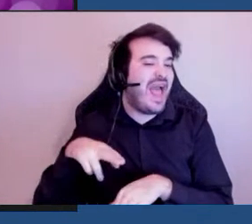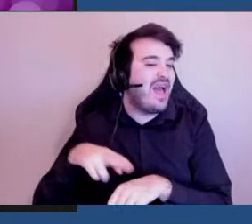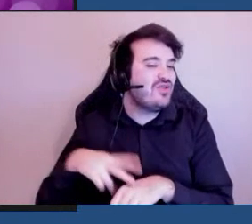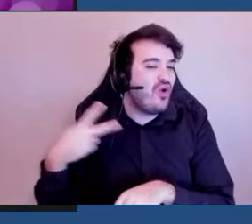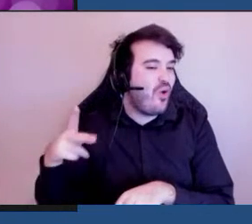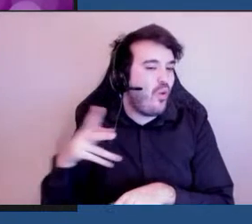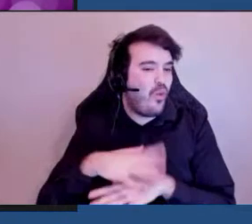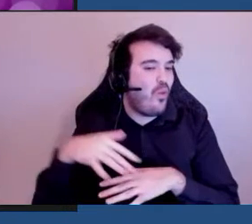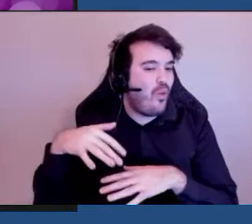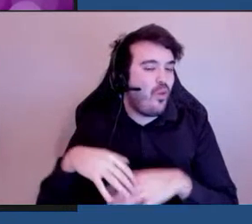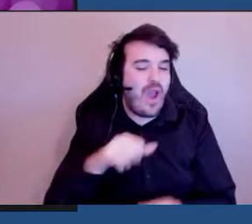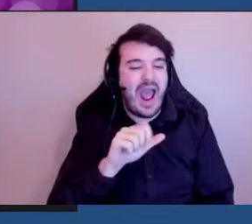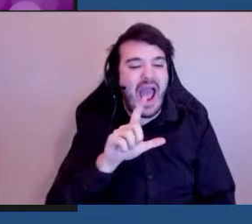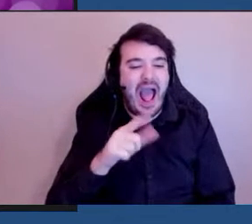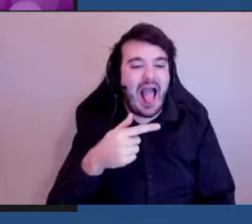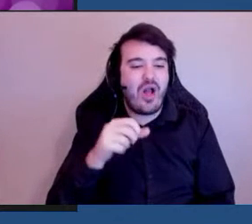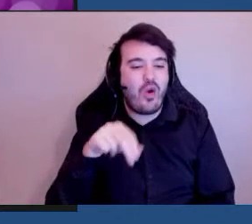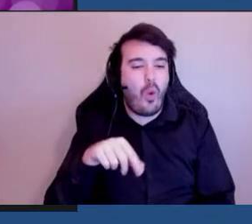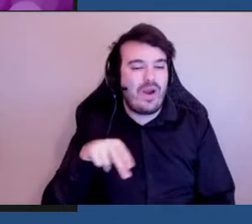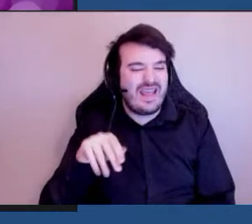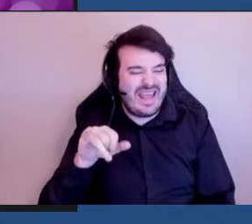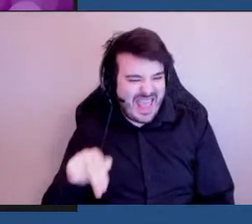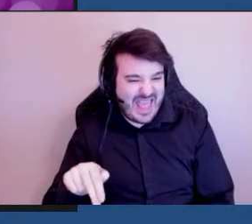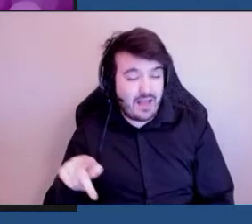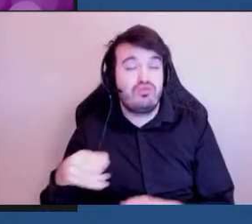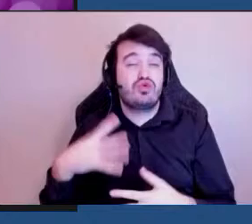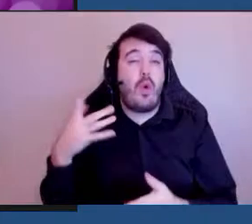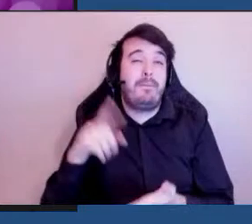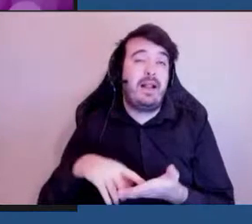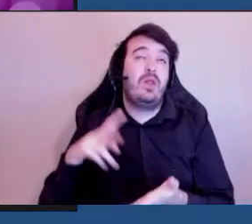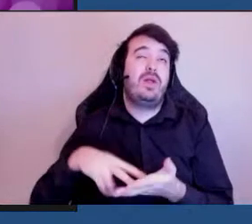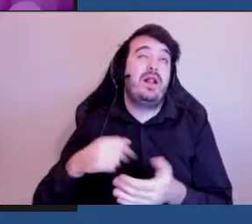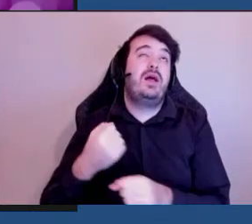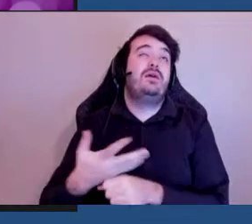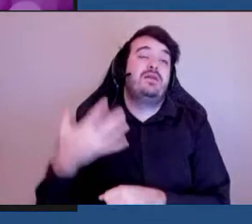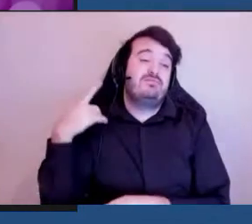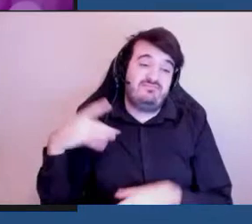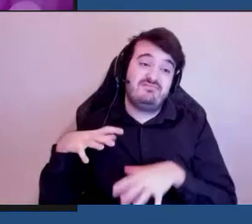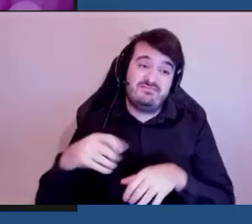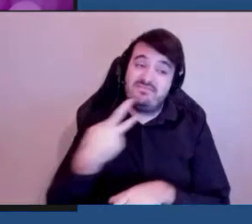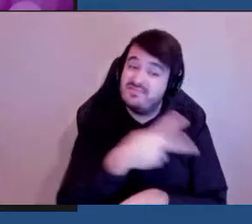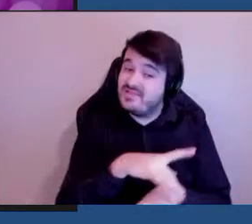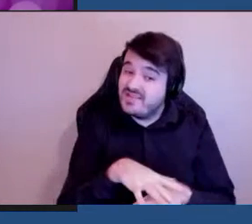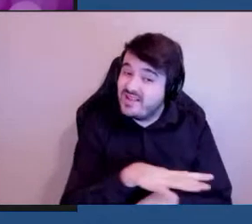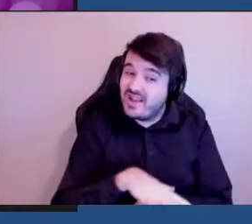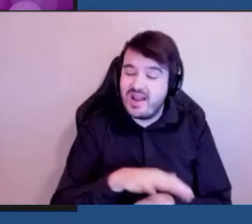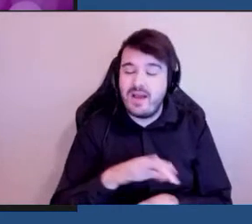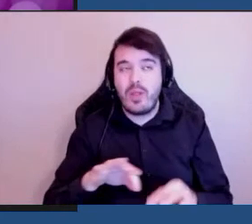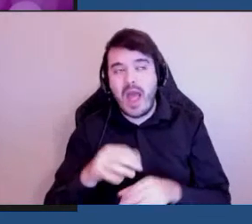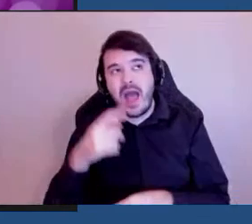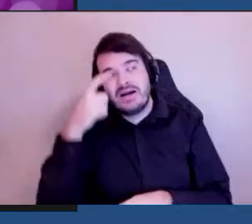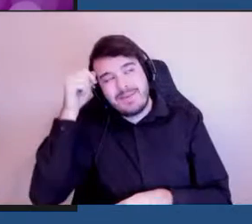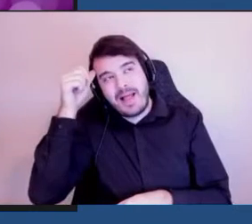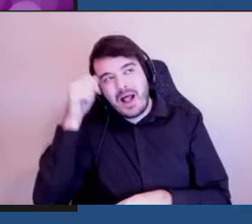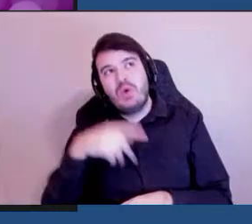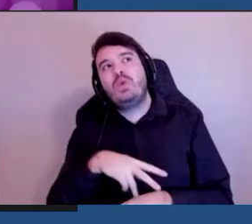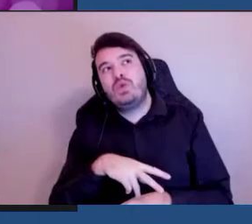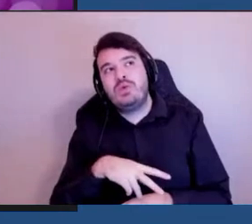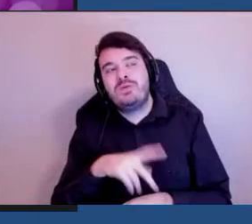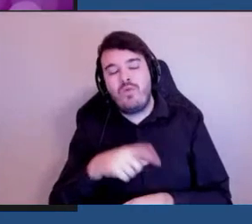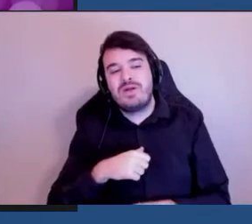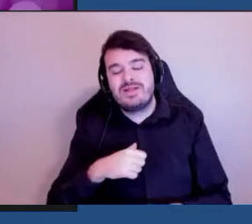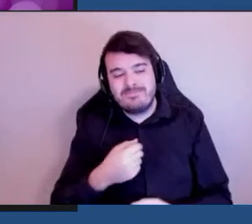remonte des millénaires. C'est donc un rappel pour nous que nous devons essayer de comprendre